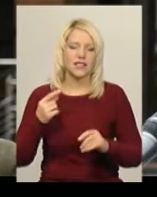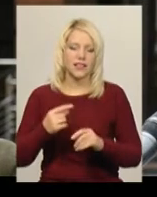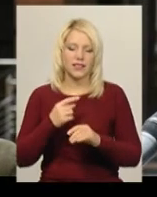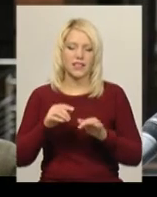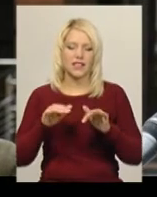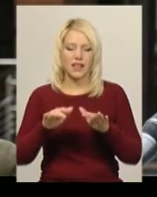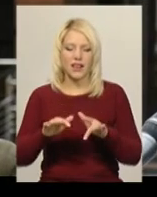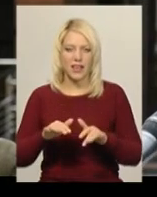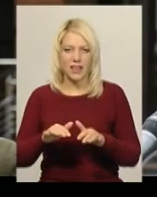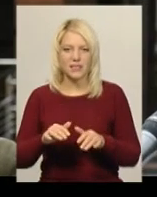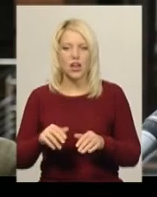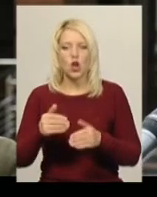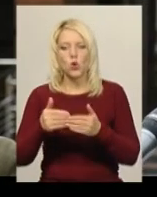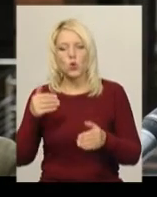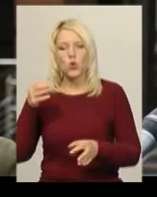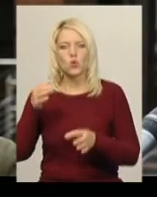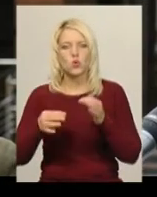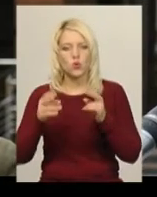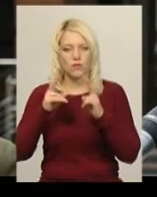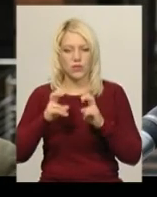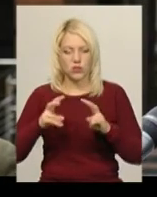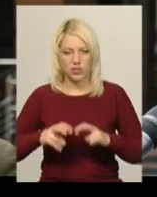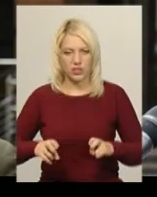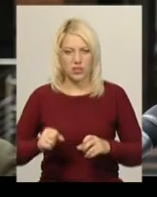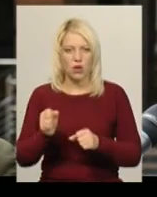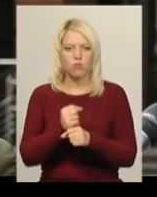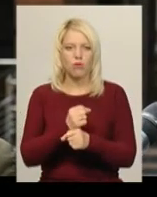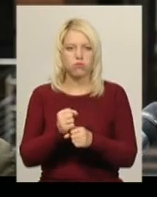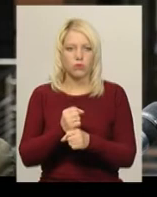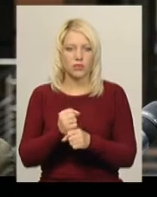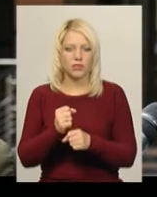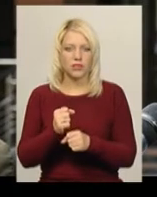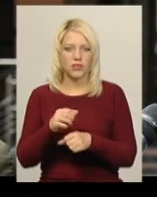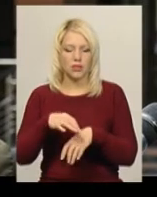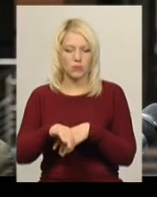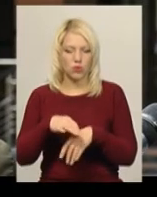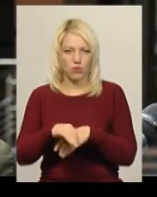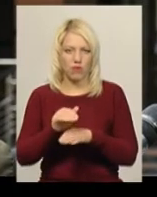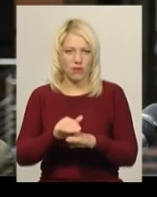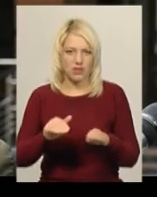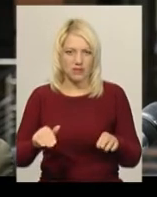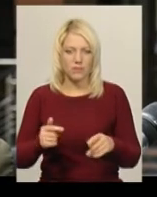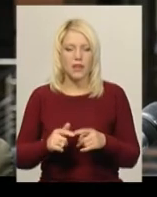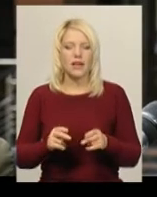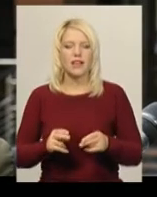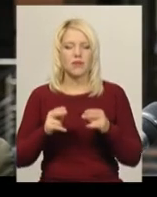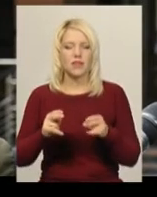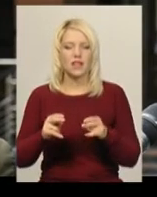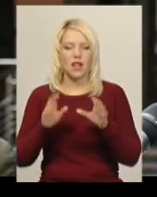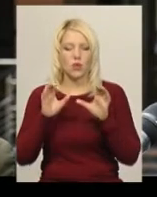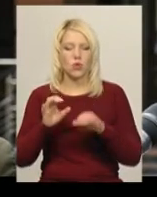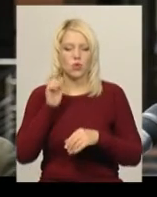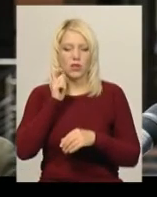розслідувань за частиною 2 статті 126 «Побої і мордування Кримінального кодексу України». Санкція статті